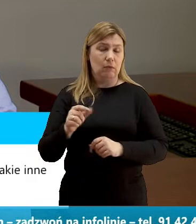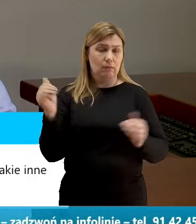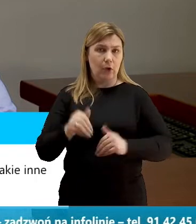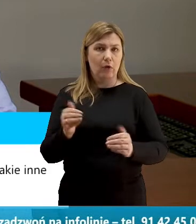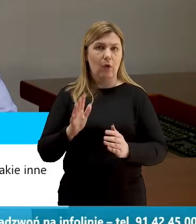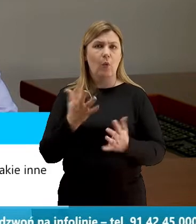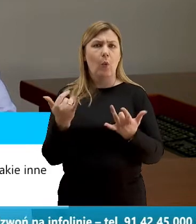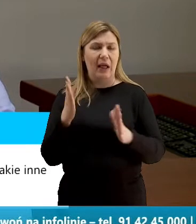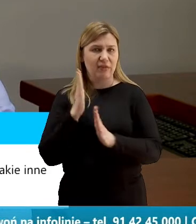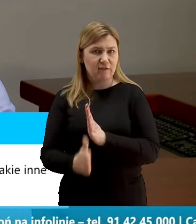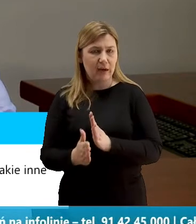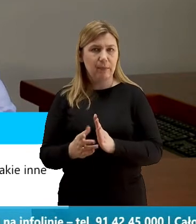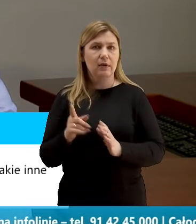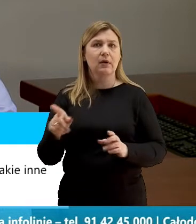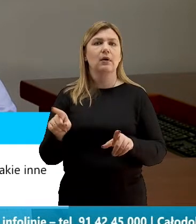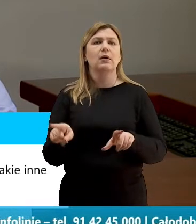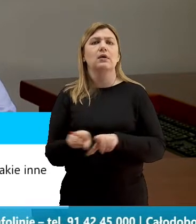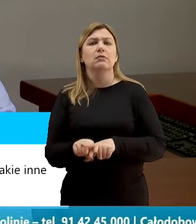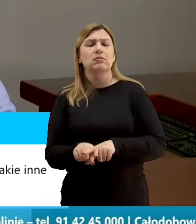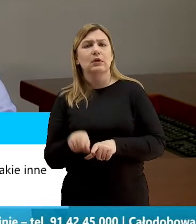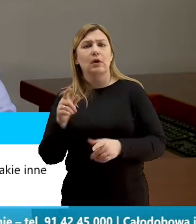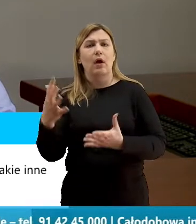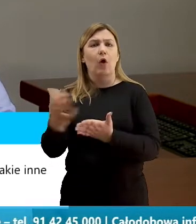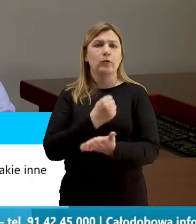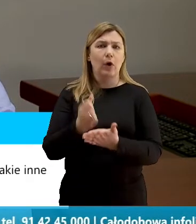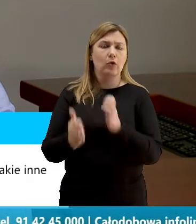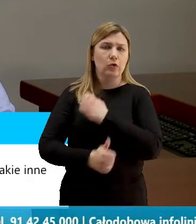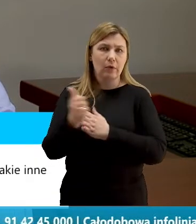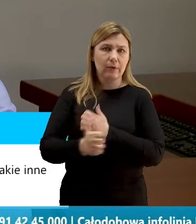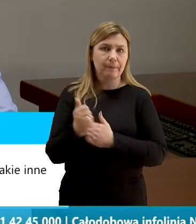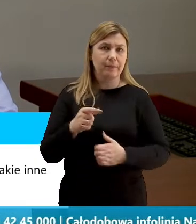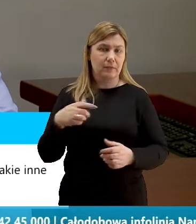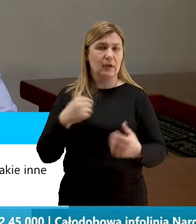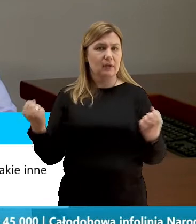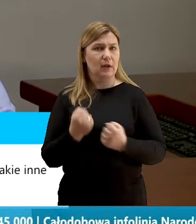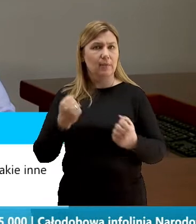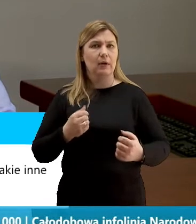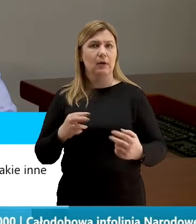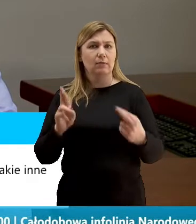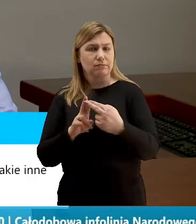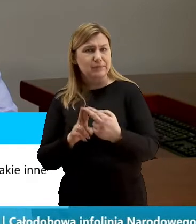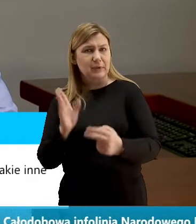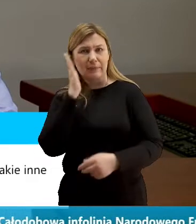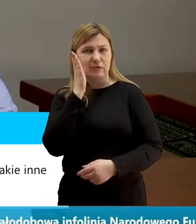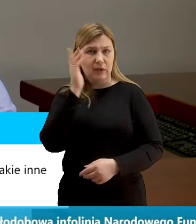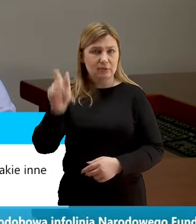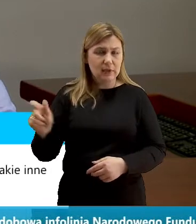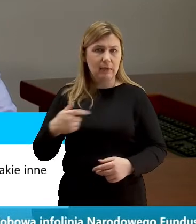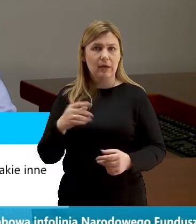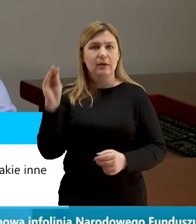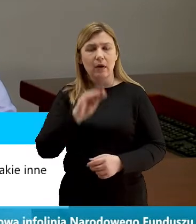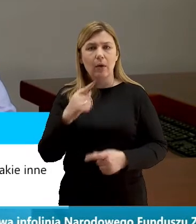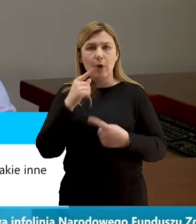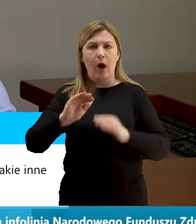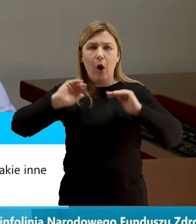sposób odbioru dokumentacji, staramy się wychodzić naprzeciw oczekiwaniom. I jeszcze raz podkreślam, ograniczmy te